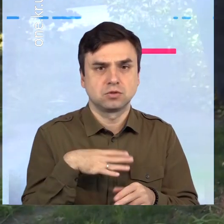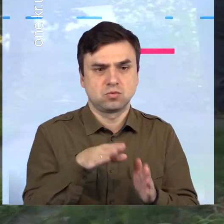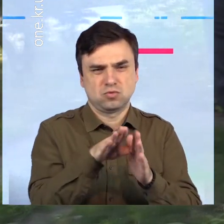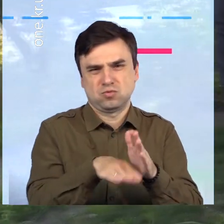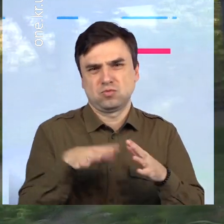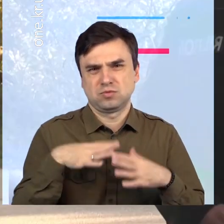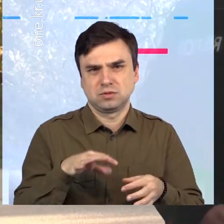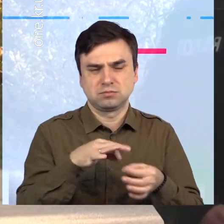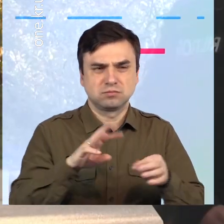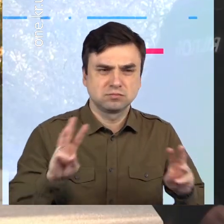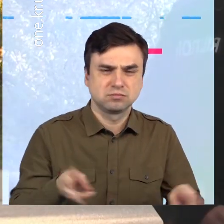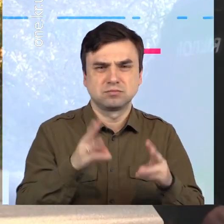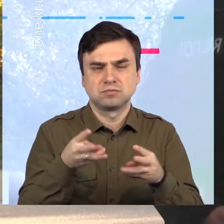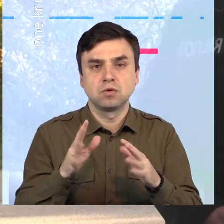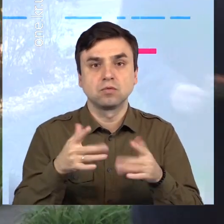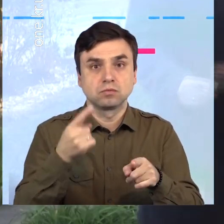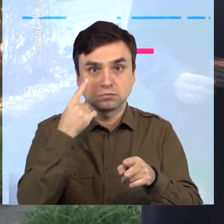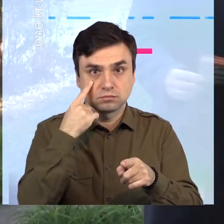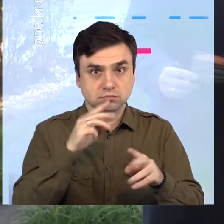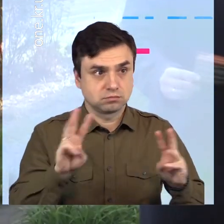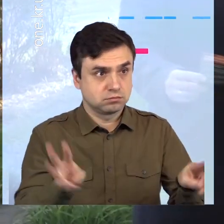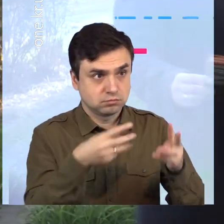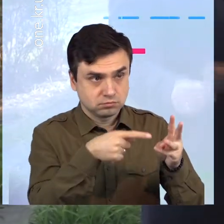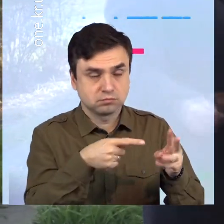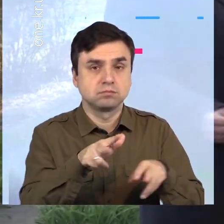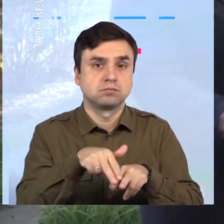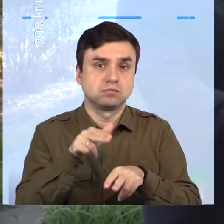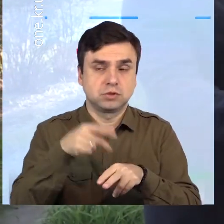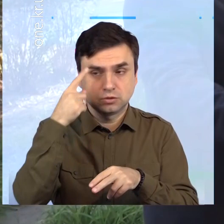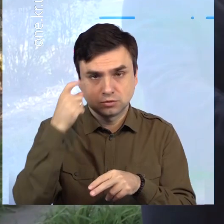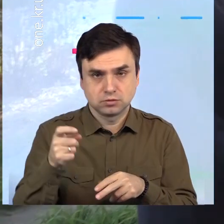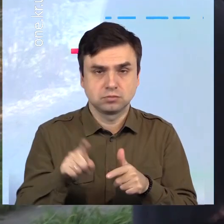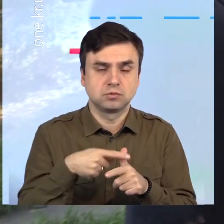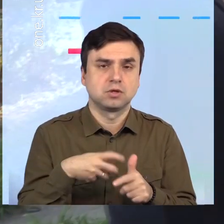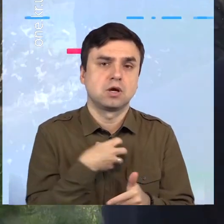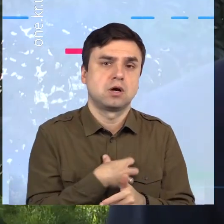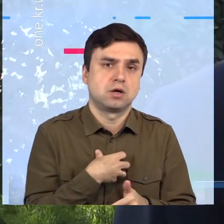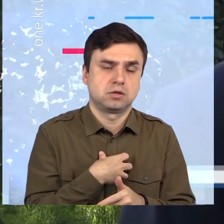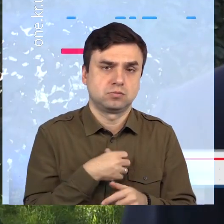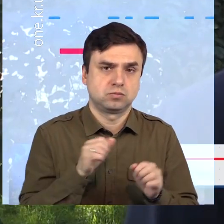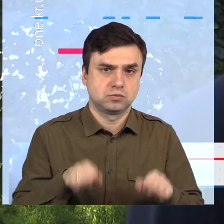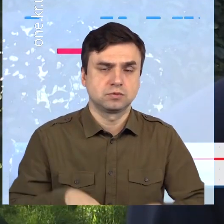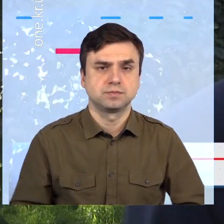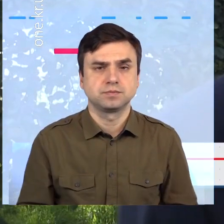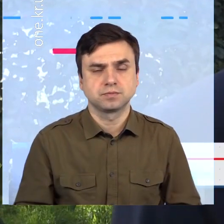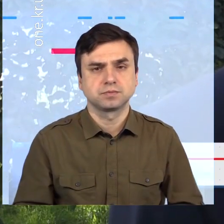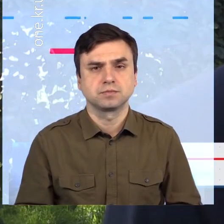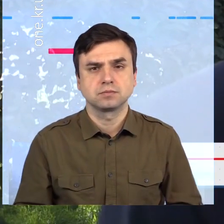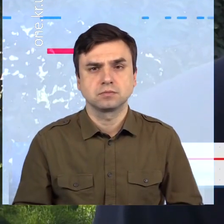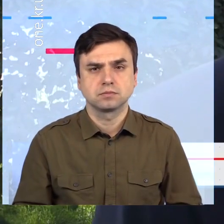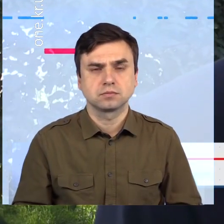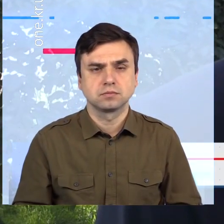відповідні інстанції – до поліції, інспекції з благоустрою міск виконкому або ж райвиконкому. Оскільки зараз